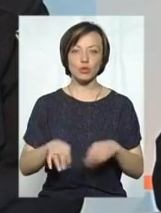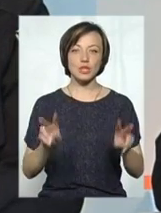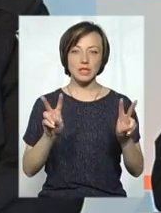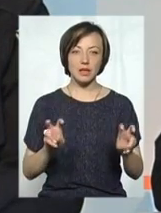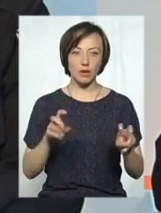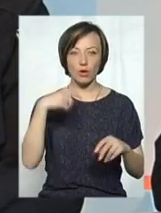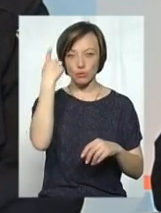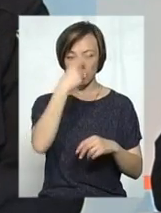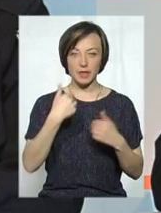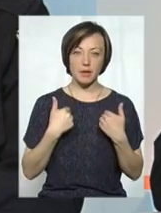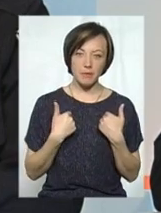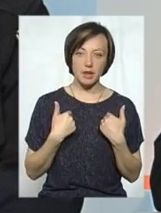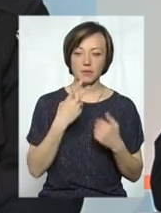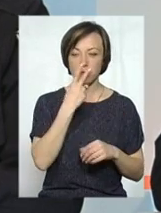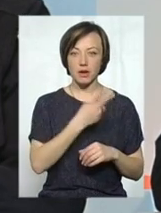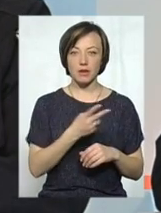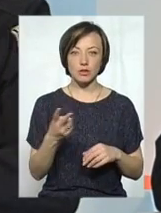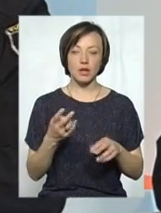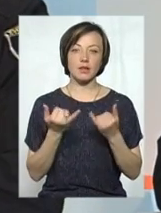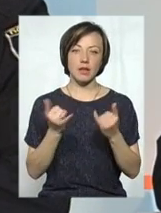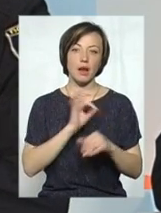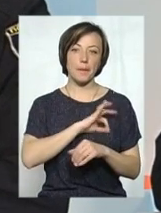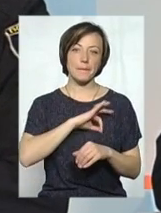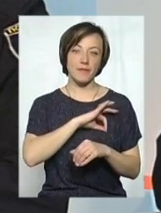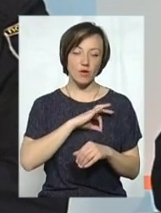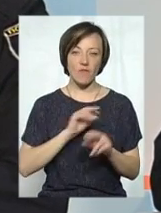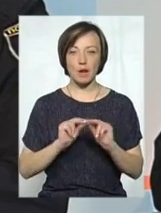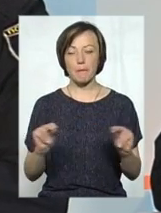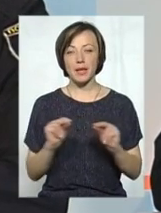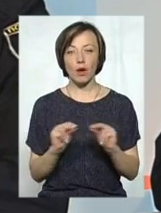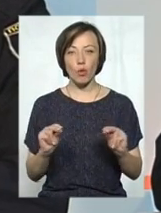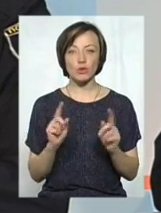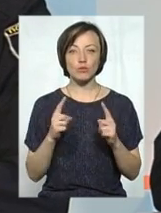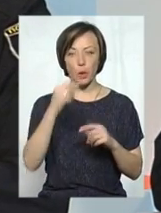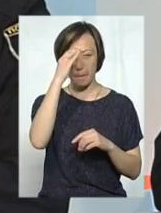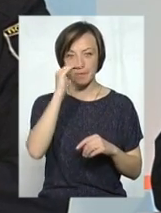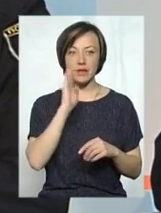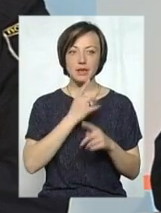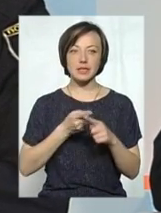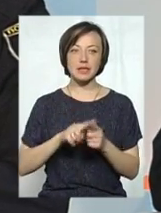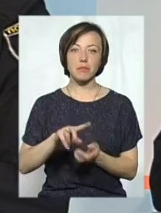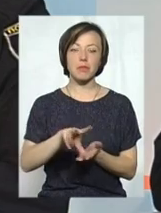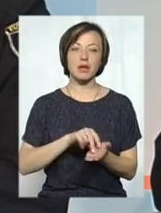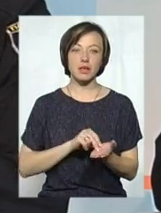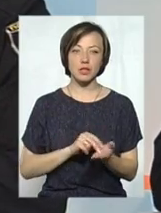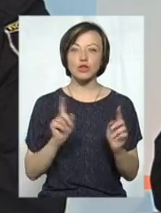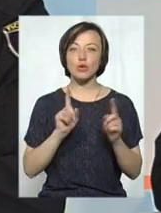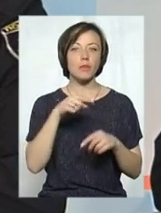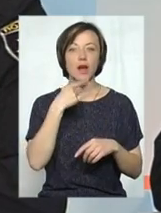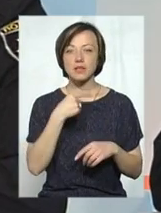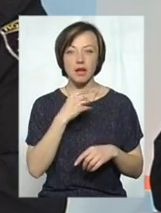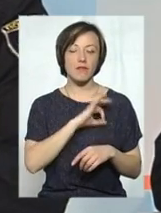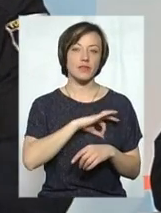особисто і для мене, і я бачу для викладачів, педагогів, тому що батьки – це є приклад. Щоб не казали